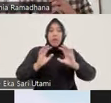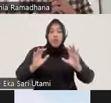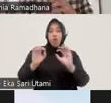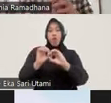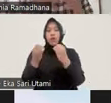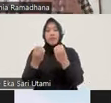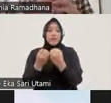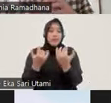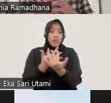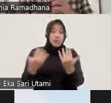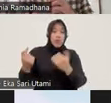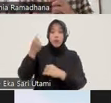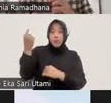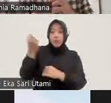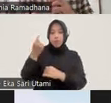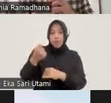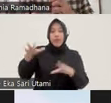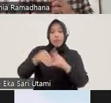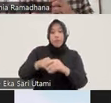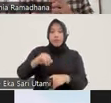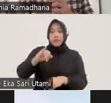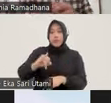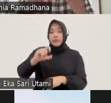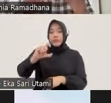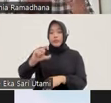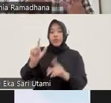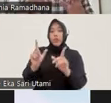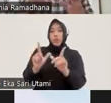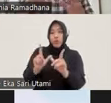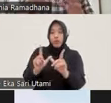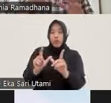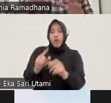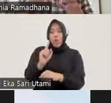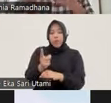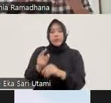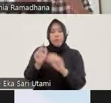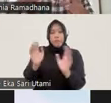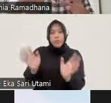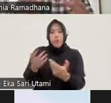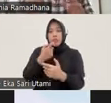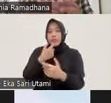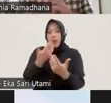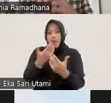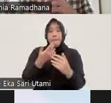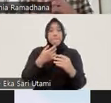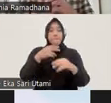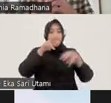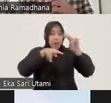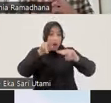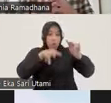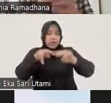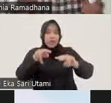masyarakat sipil, termasuk ICW sendiri, yang harus dibangun adalah pengawasan di tubuh kepolisian.